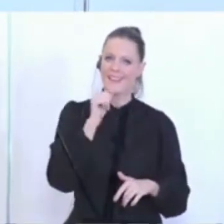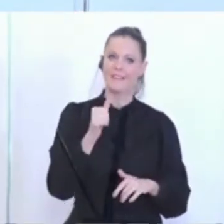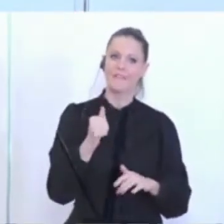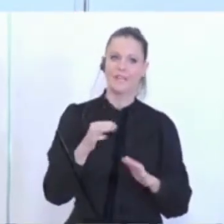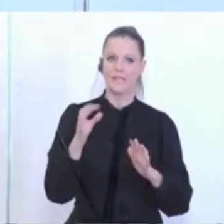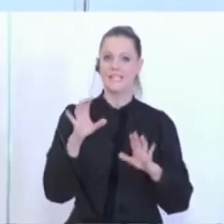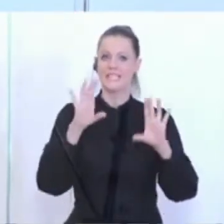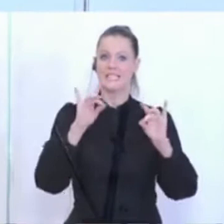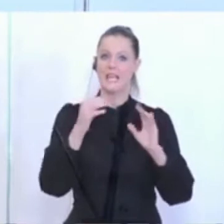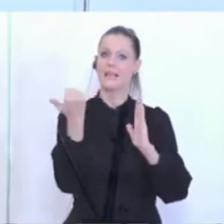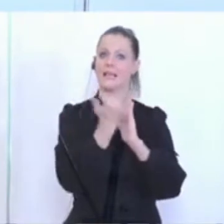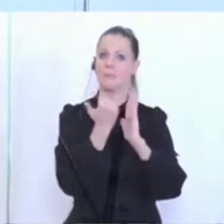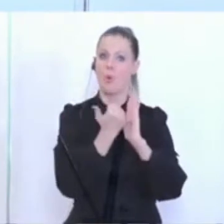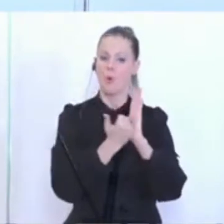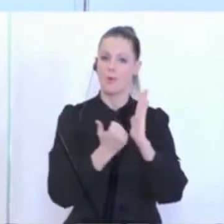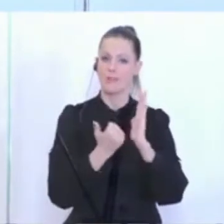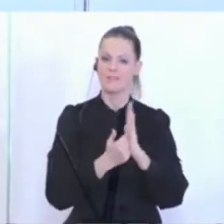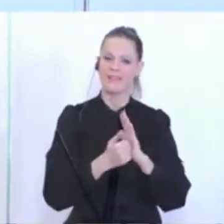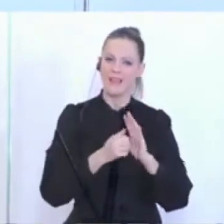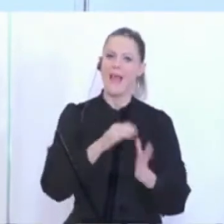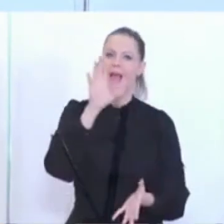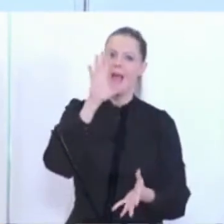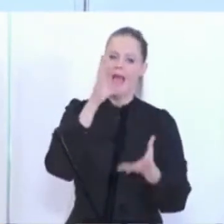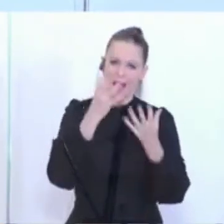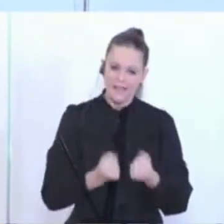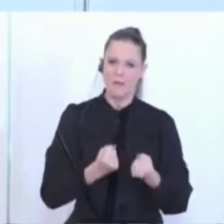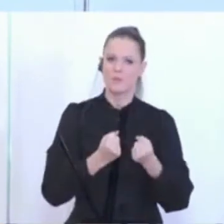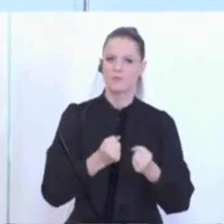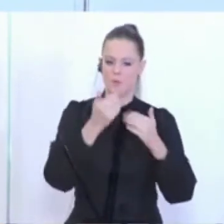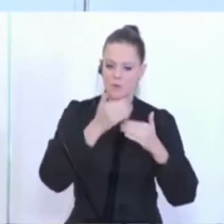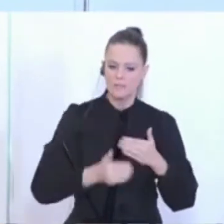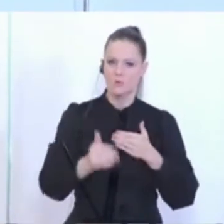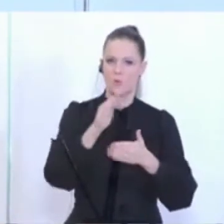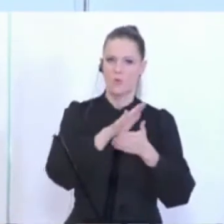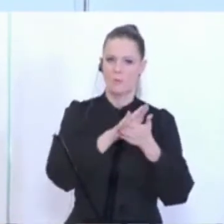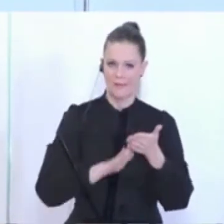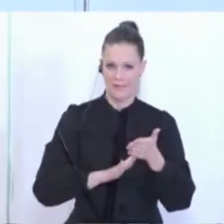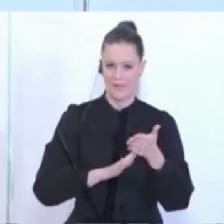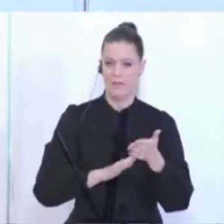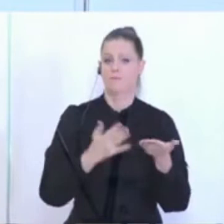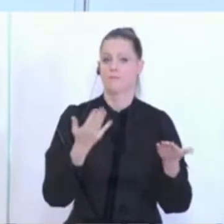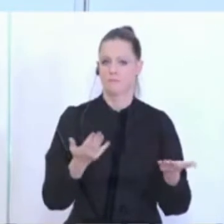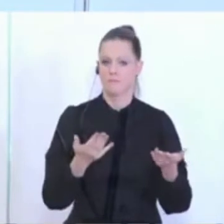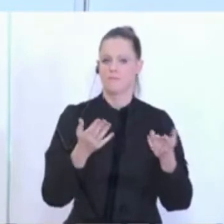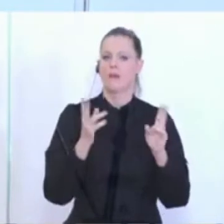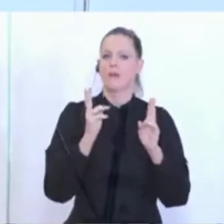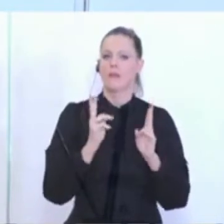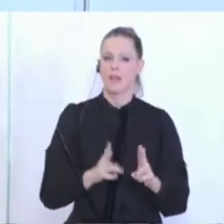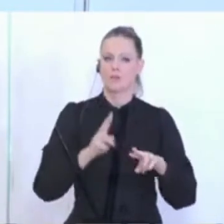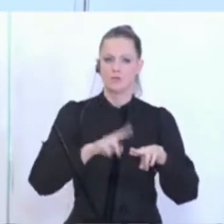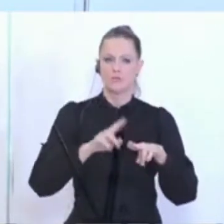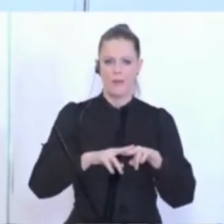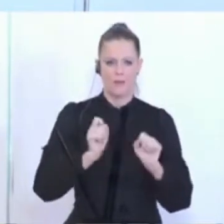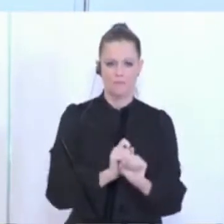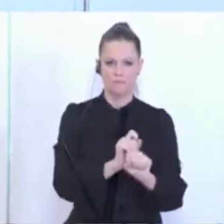aber er nennt es Fazit für den Saisonbeginn, für das Wiederaufsperren und wir können Ihnen das sicher anschließend zukommen